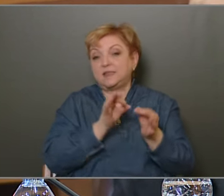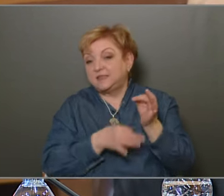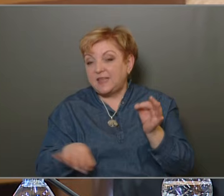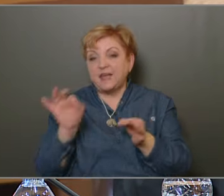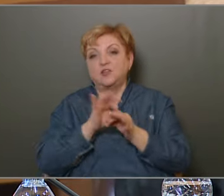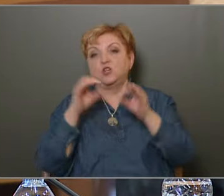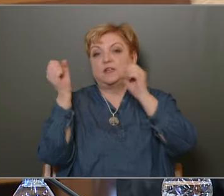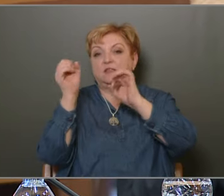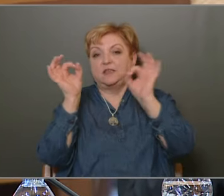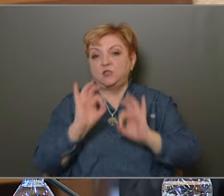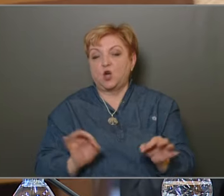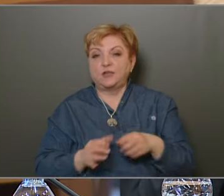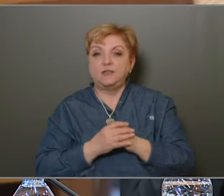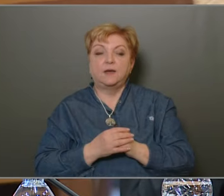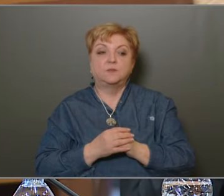teljesen kitakarítják.